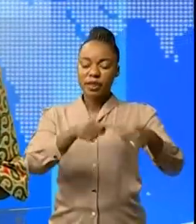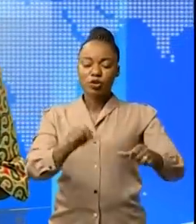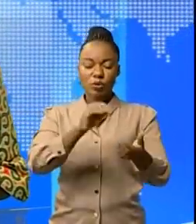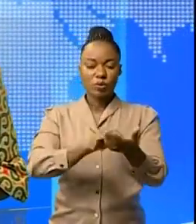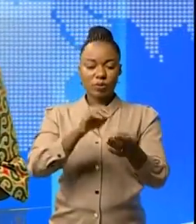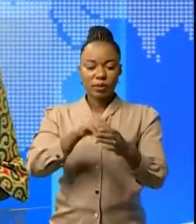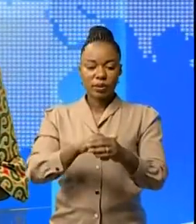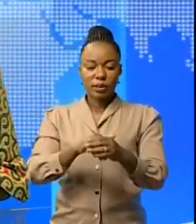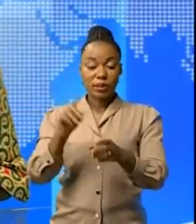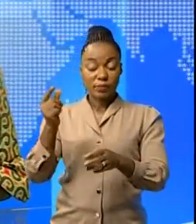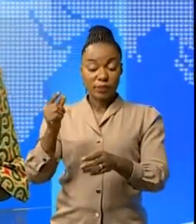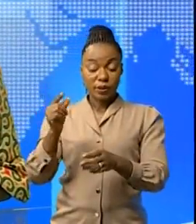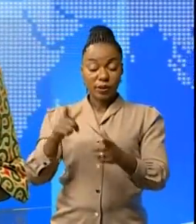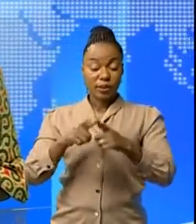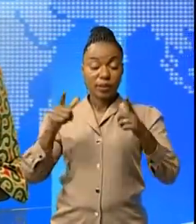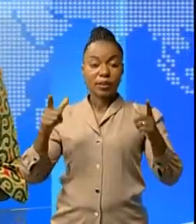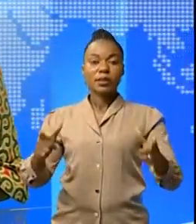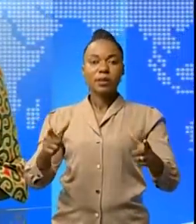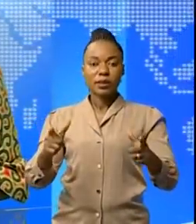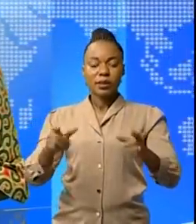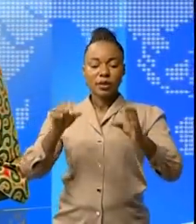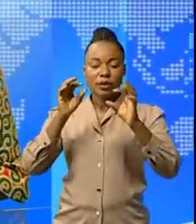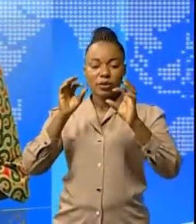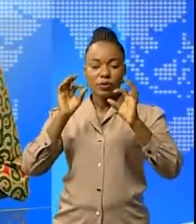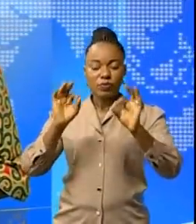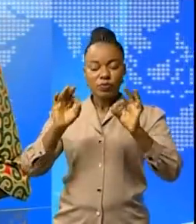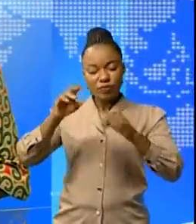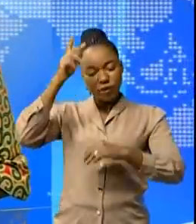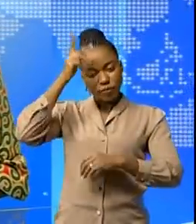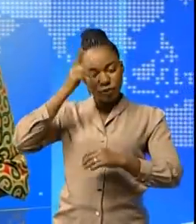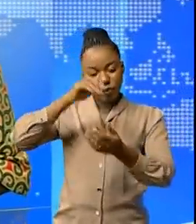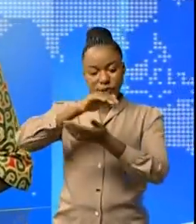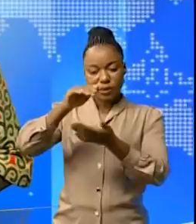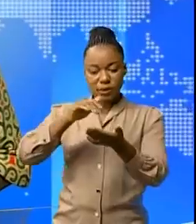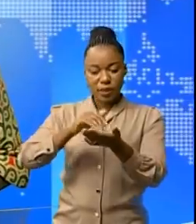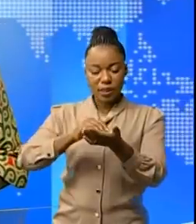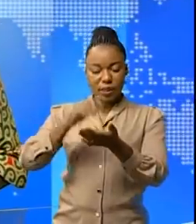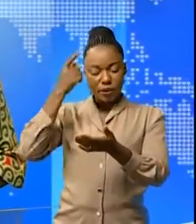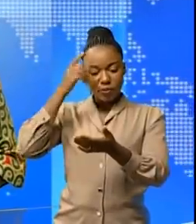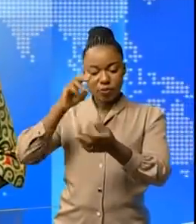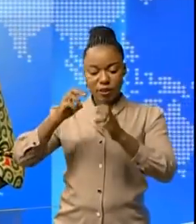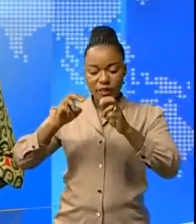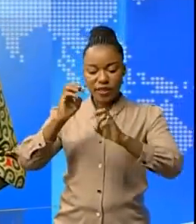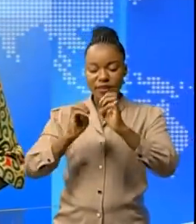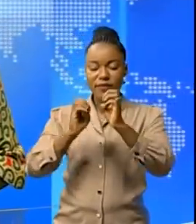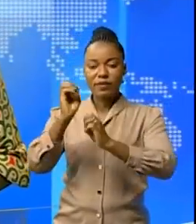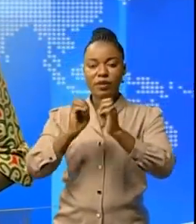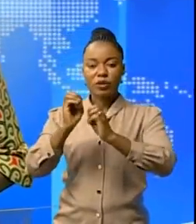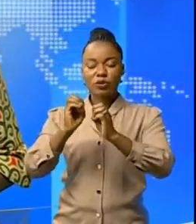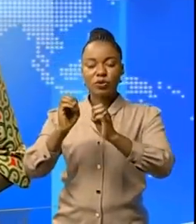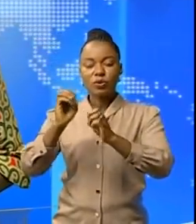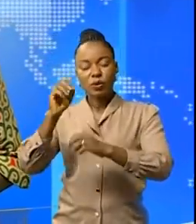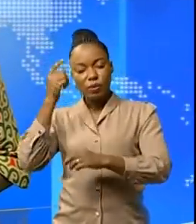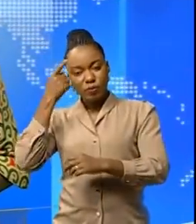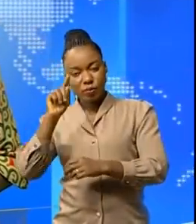le secteur de mines. Le grand axe de la nouvelle politique managériale du centre d'expertise, d'évaluation et de certification des